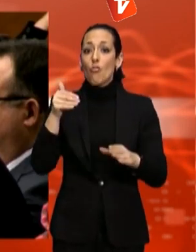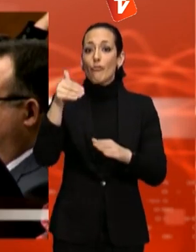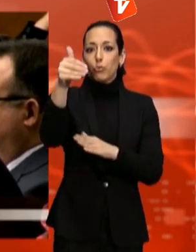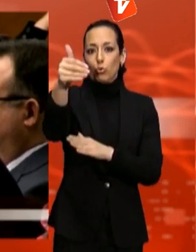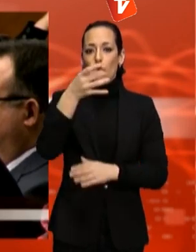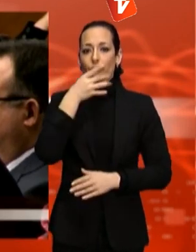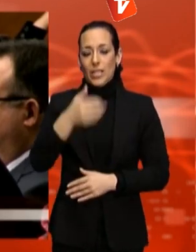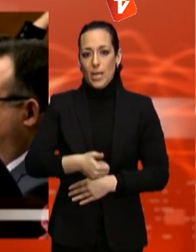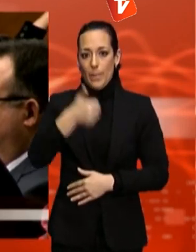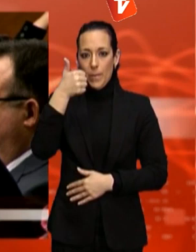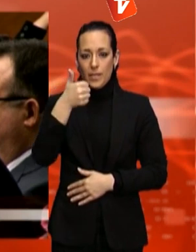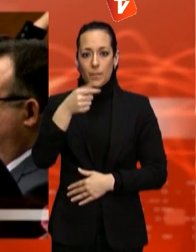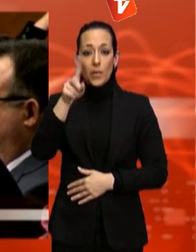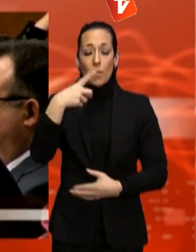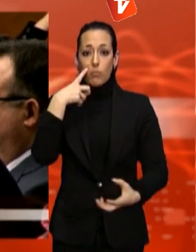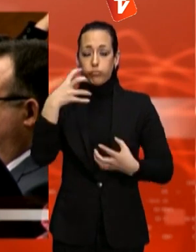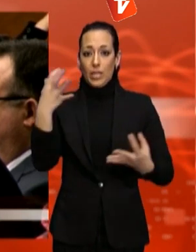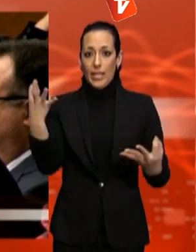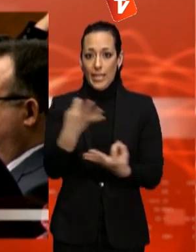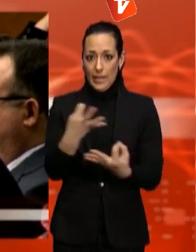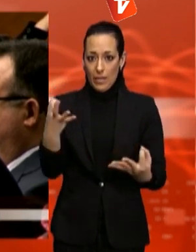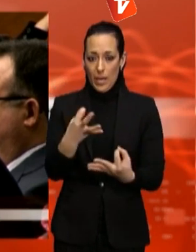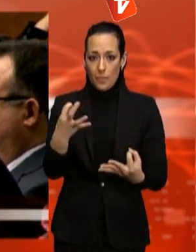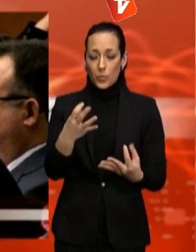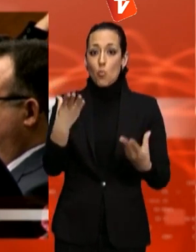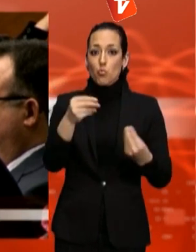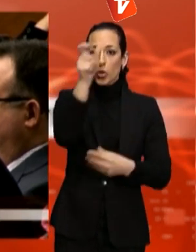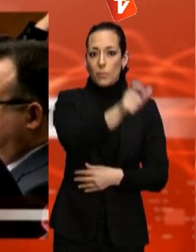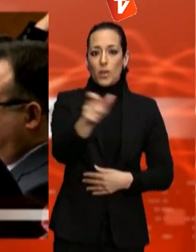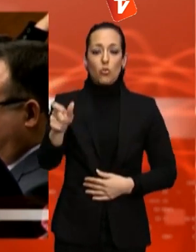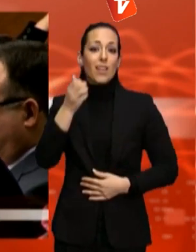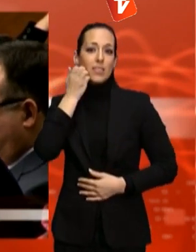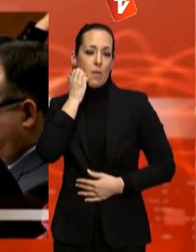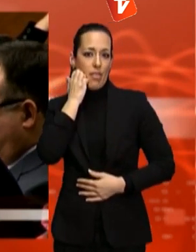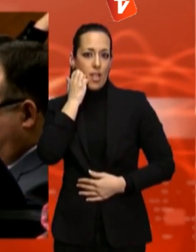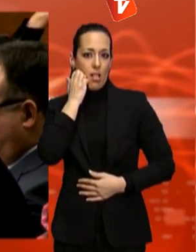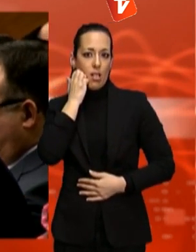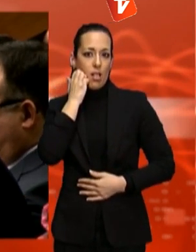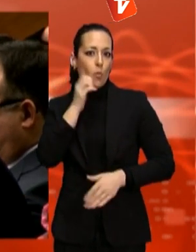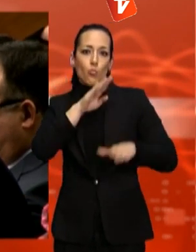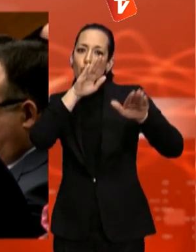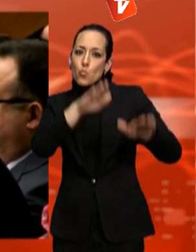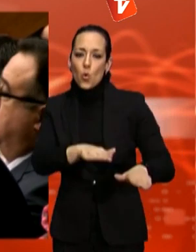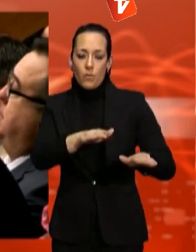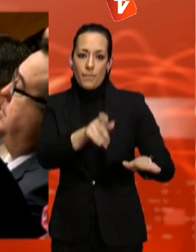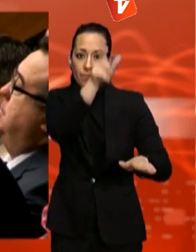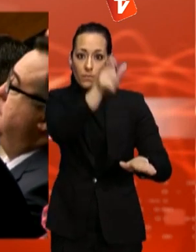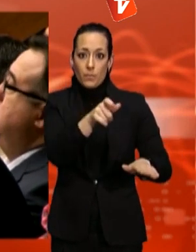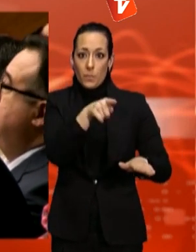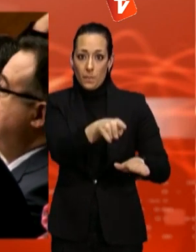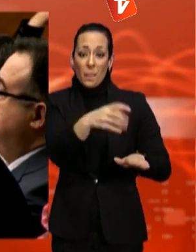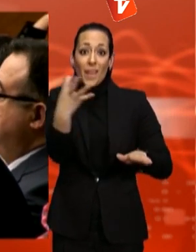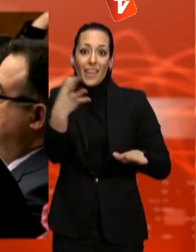Se ha demostrado que muchos sabadellenses han confiado más en usted que en sus siglas políticas. Sinceramente a nosotros nos gustaría que se le